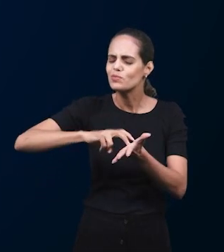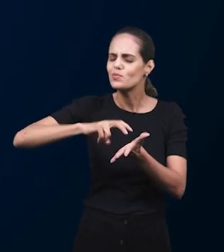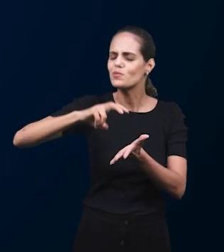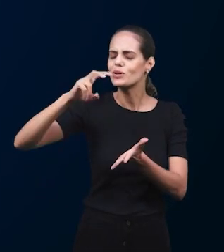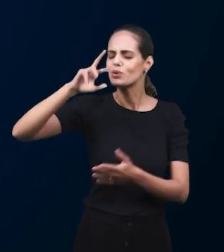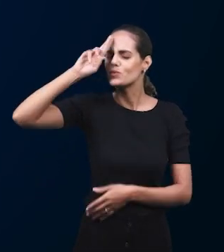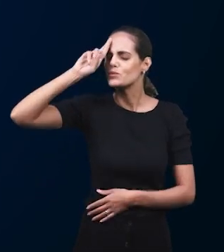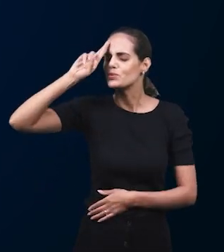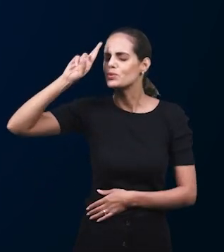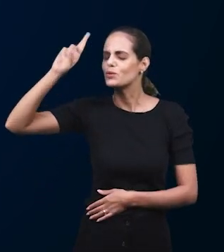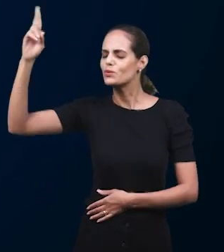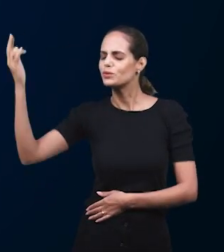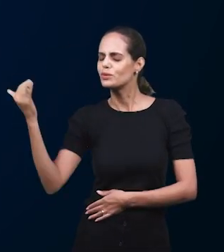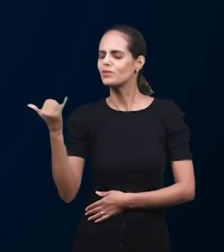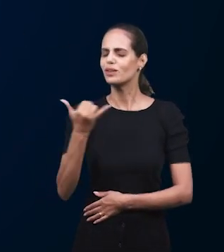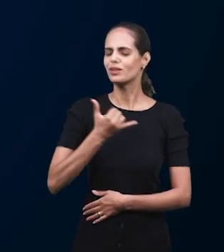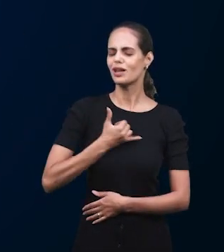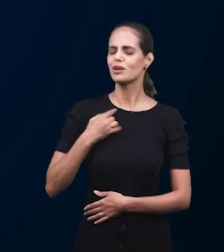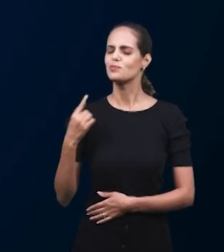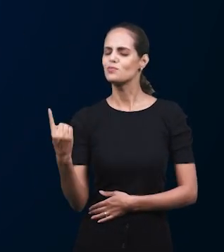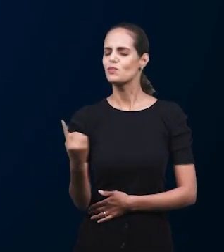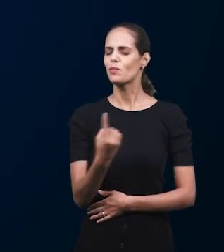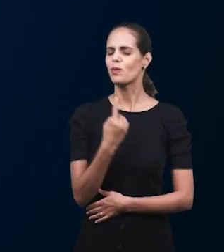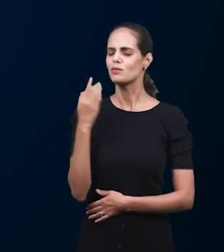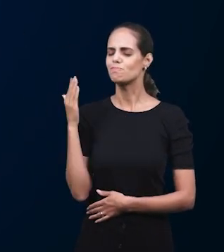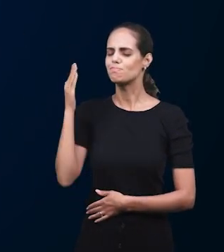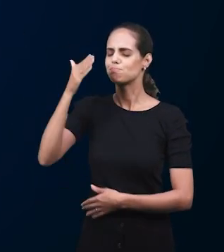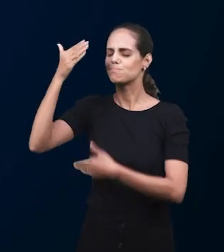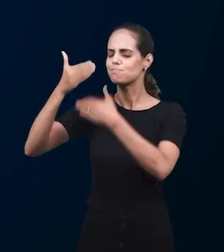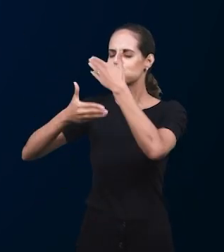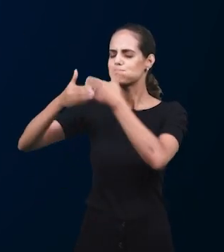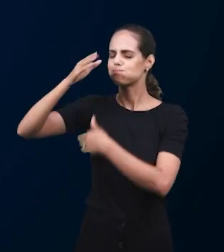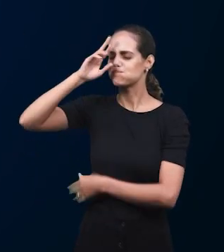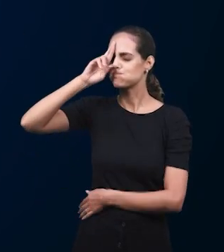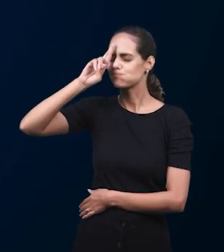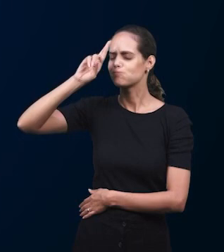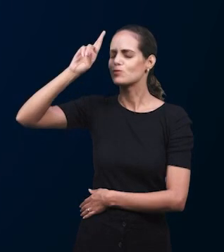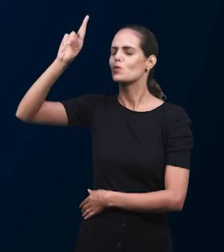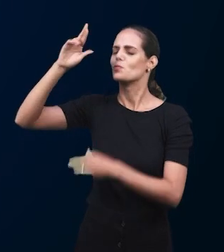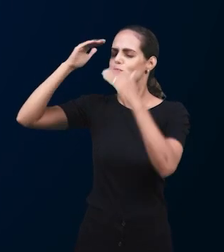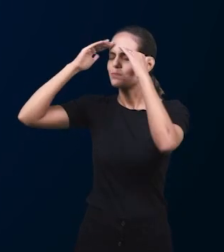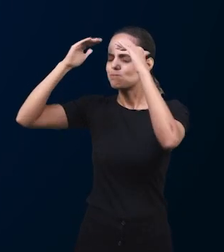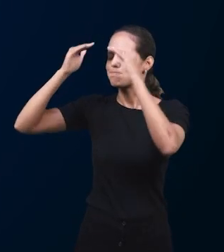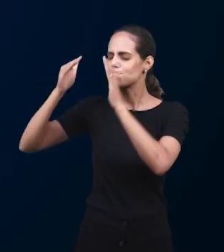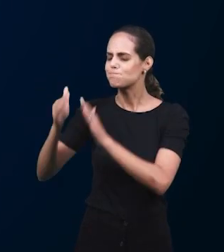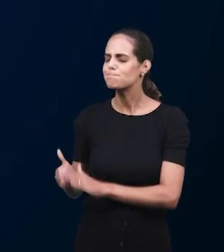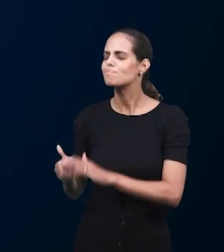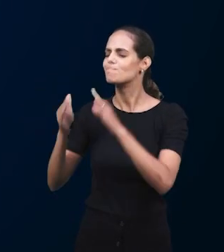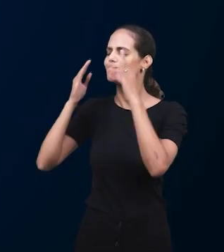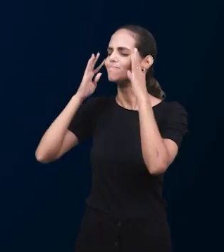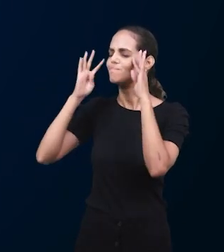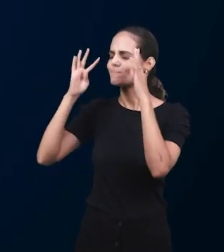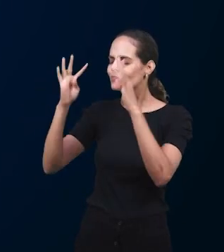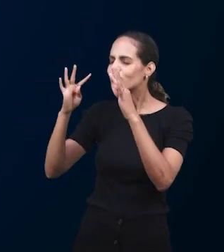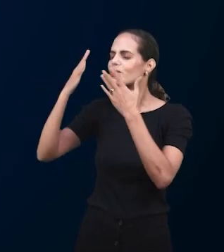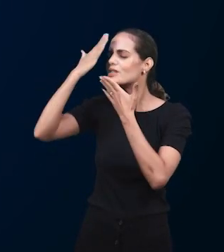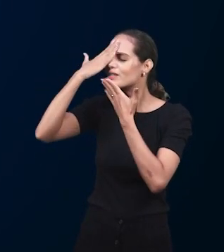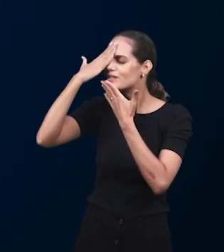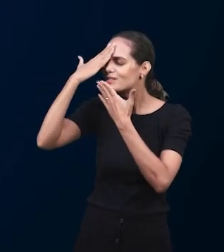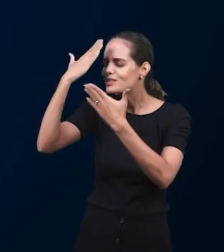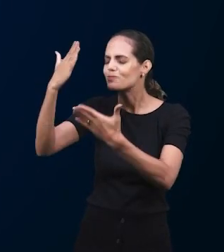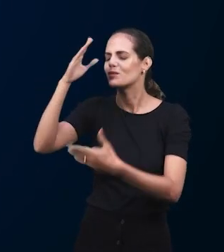чтобы мы были в Твоем присутствии, в верности, в послушании и в страхе Твоем, мы славим Тебя, Господь,